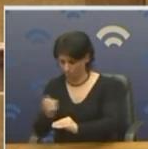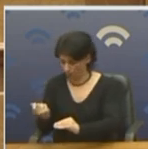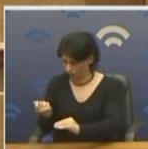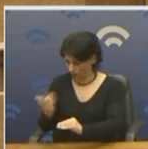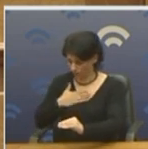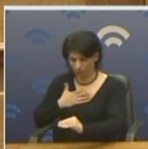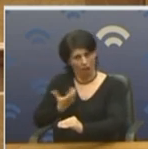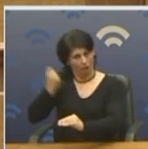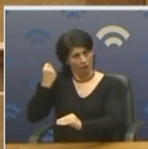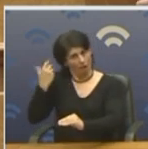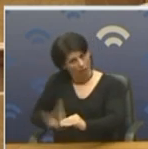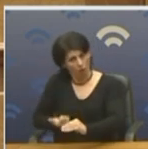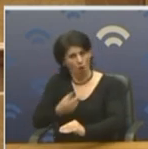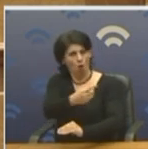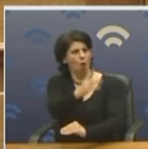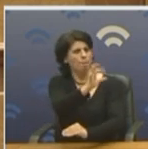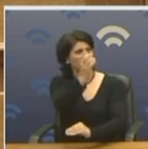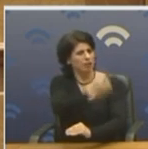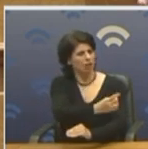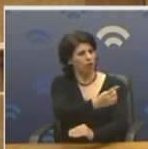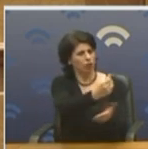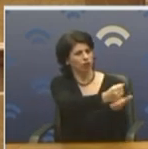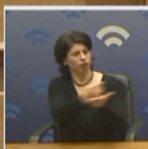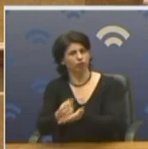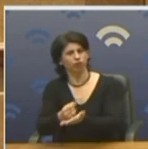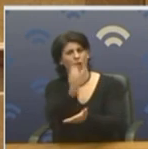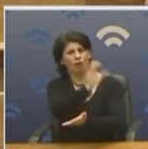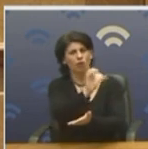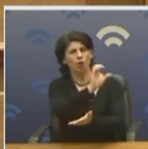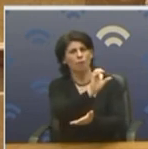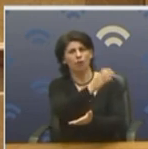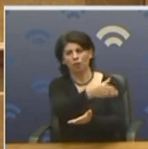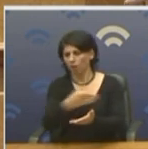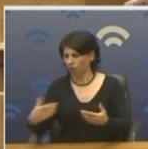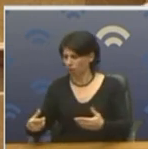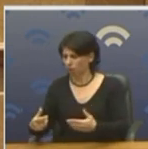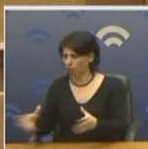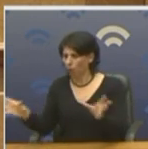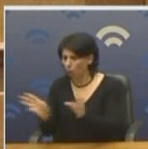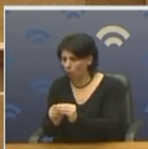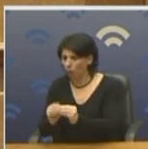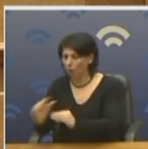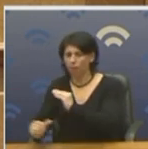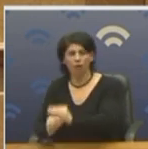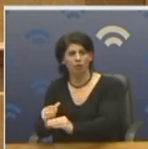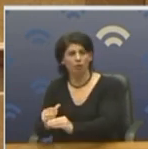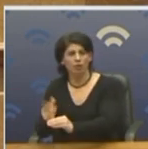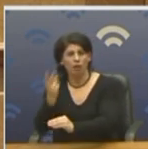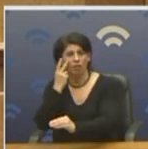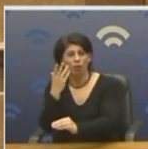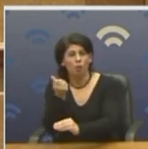σεμινάρια. Και να σας πω δω σε κάτι ακόμα. Ψάξτε λίγο στα Υπουργεία σας πόσοι φάκελοι έχουν ολοκληρωθεί του ΕΣΠΑ και δεν έχει γίνει το παραμικρό.